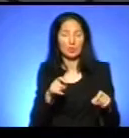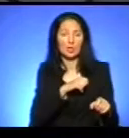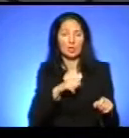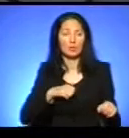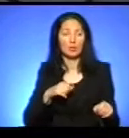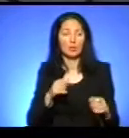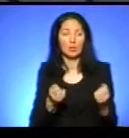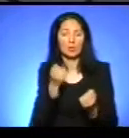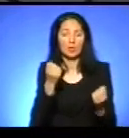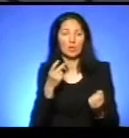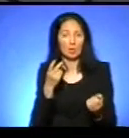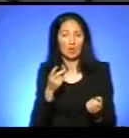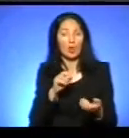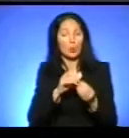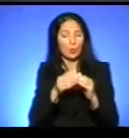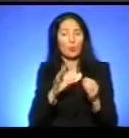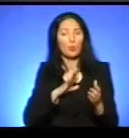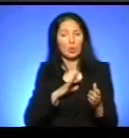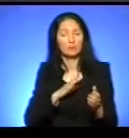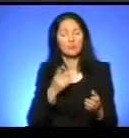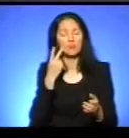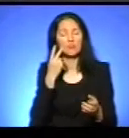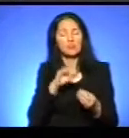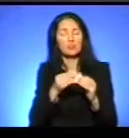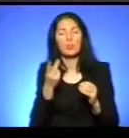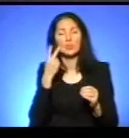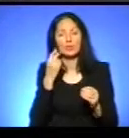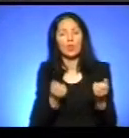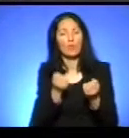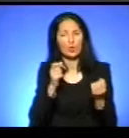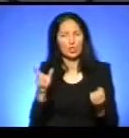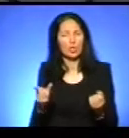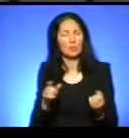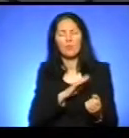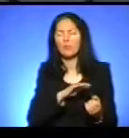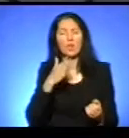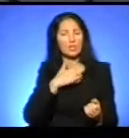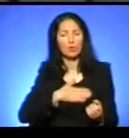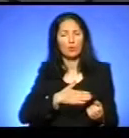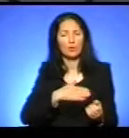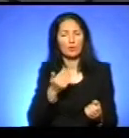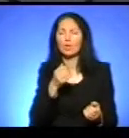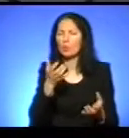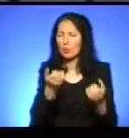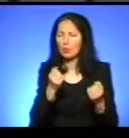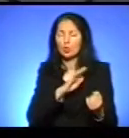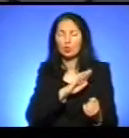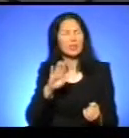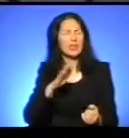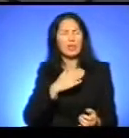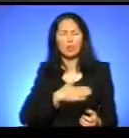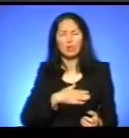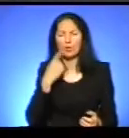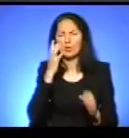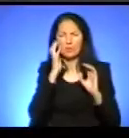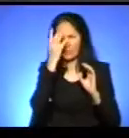проблема завжди. Водії не задоволені тим. Тобто вони беруть, але вони цим не задоволені. Міміка страшна.